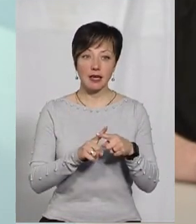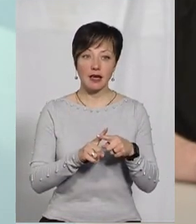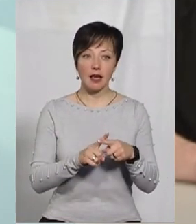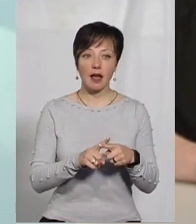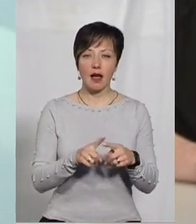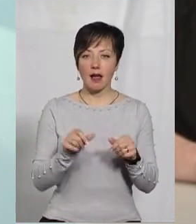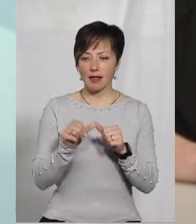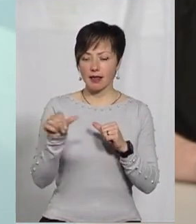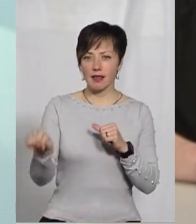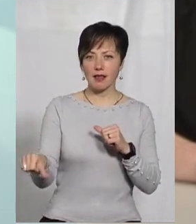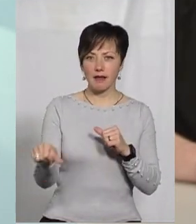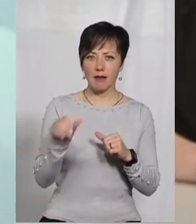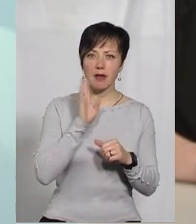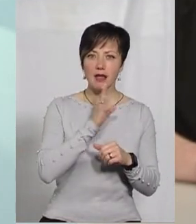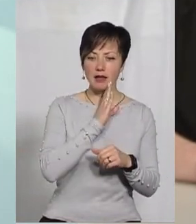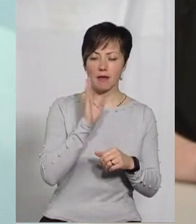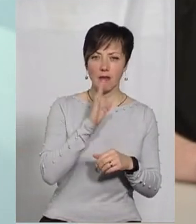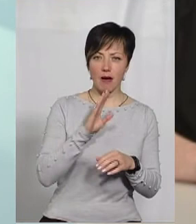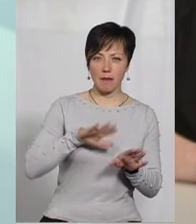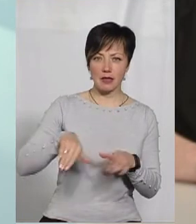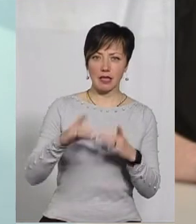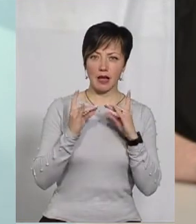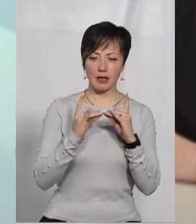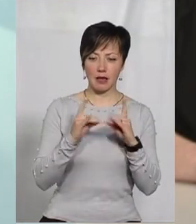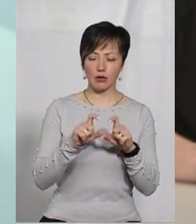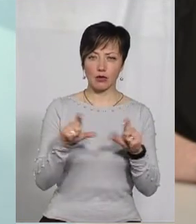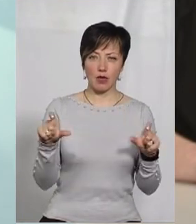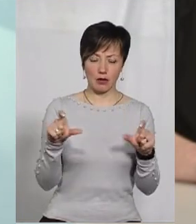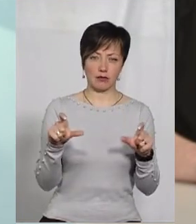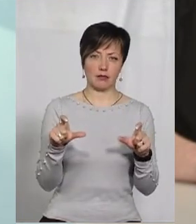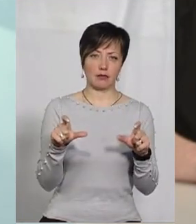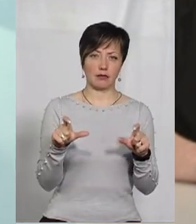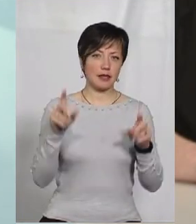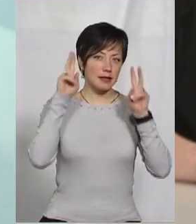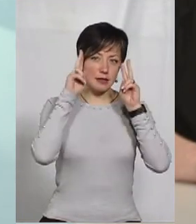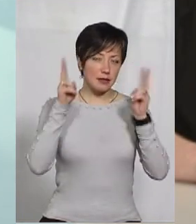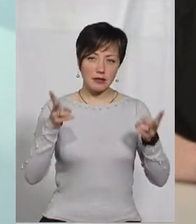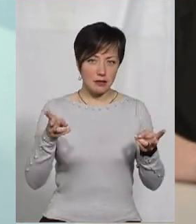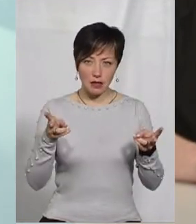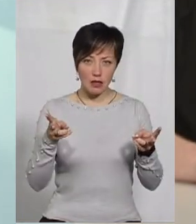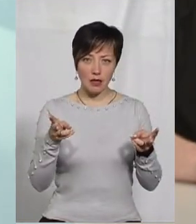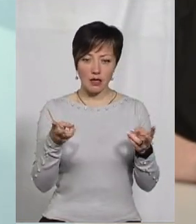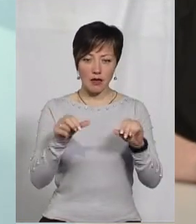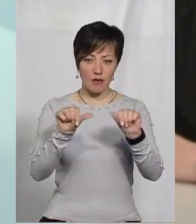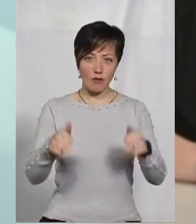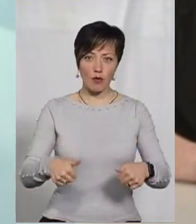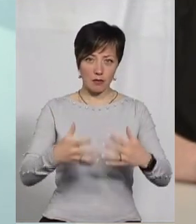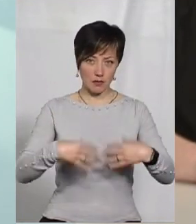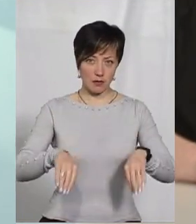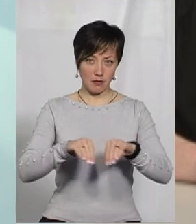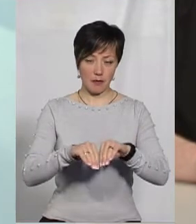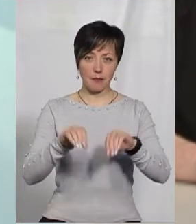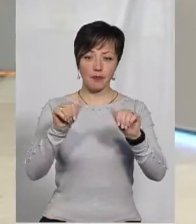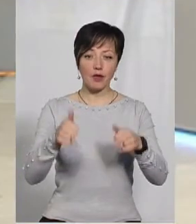'янтне материнство. Тобто, сама мамочка, яка після інтернатного закладу, вона не знала моделі сім'ї,